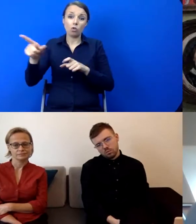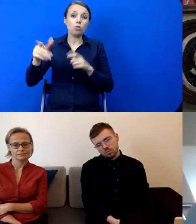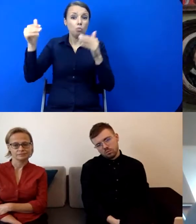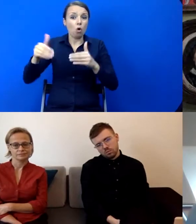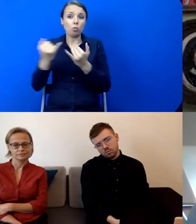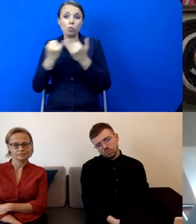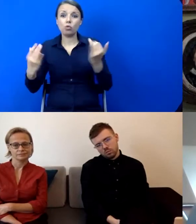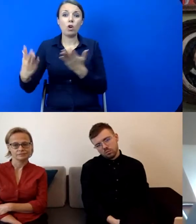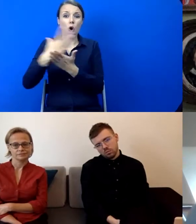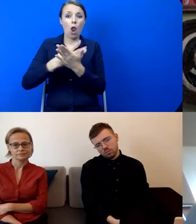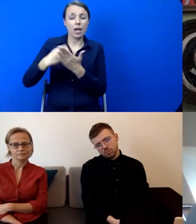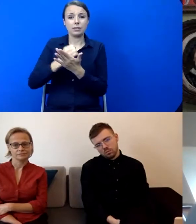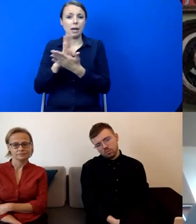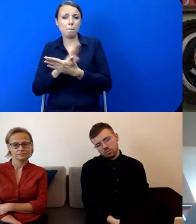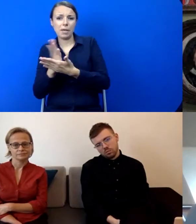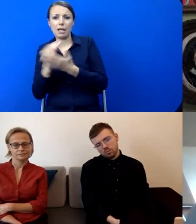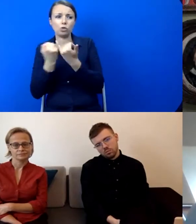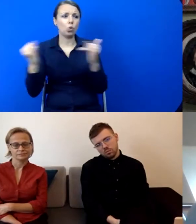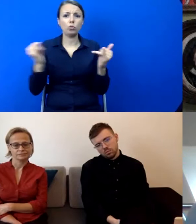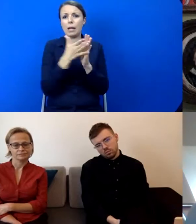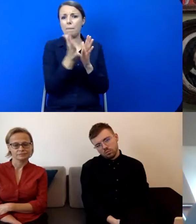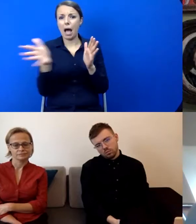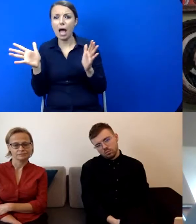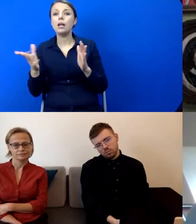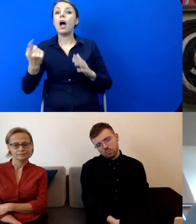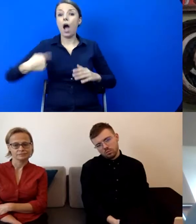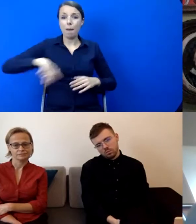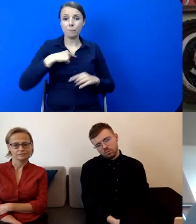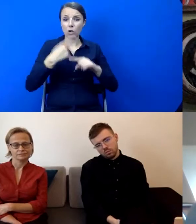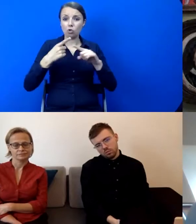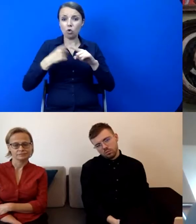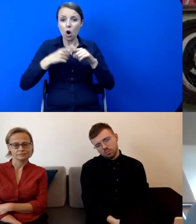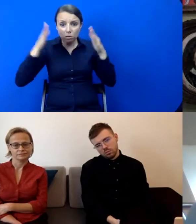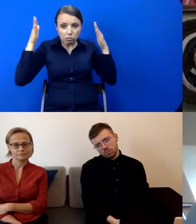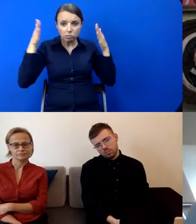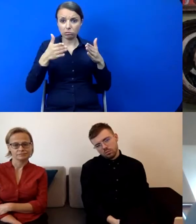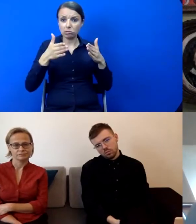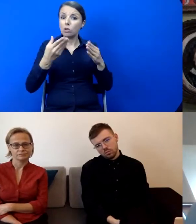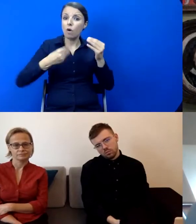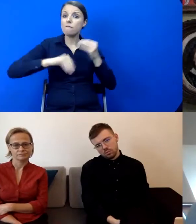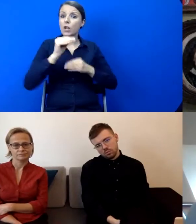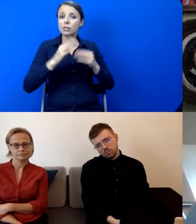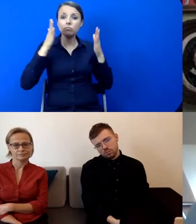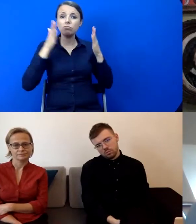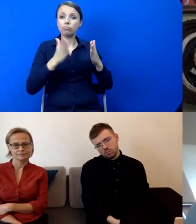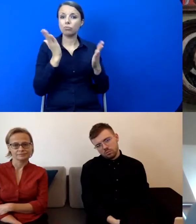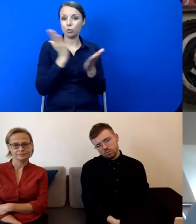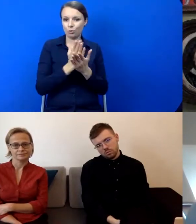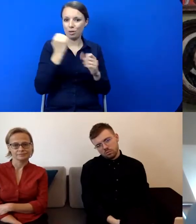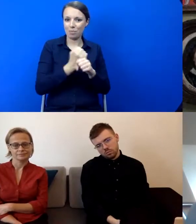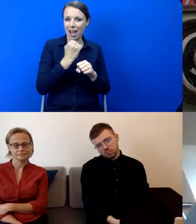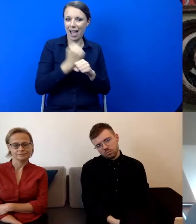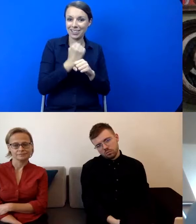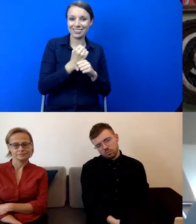Natomiast my się troszkę zawężamy, ale też właśnie tutaj koncentrujemy na tym, żeby te prace były związane